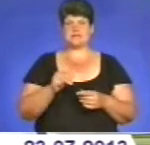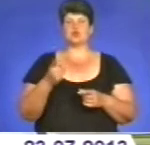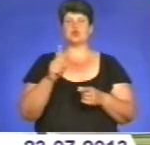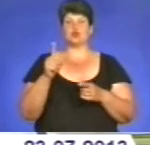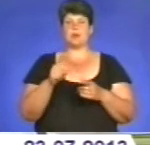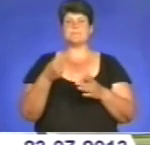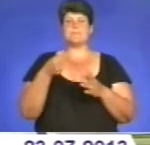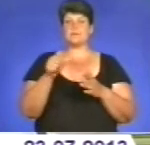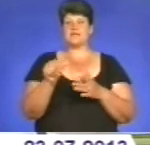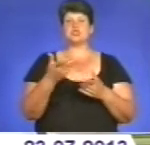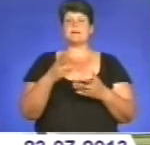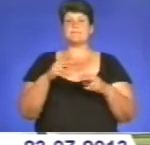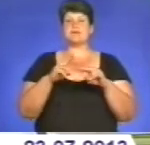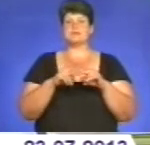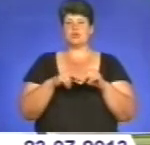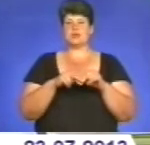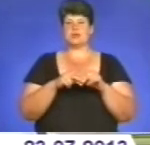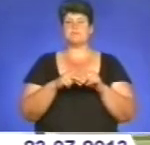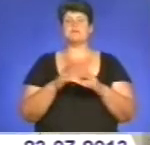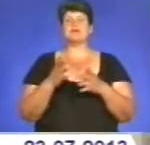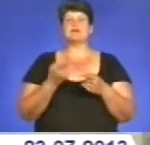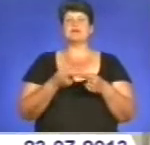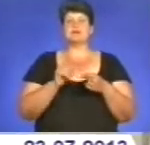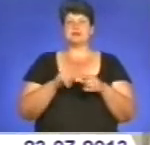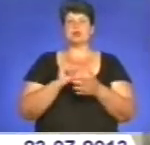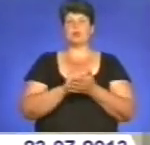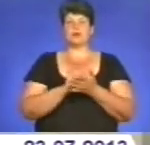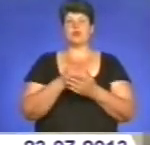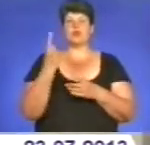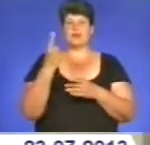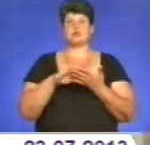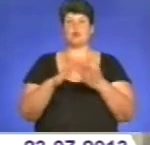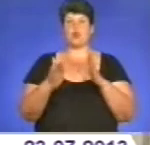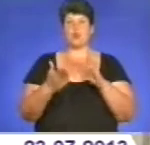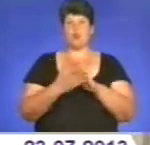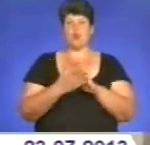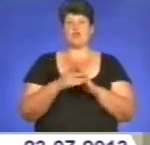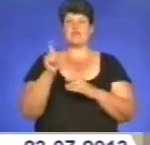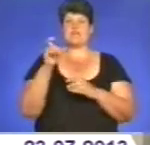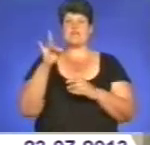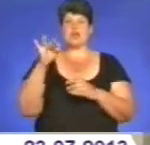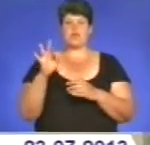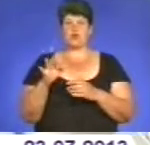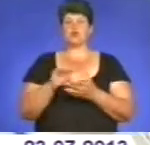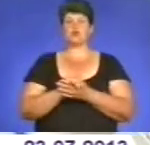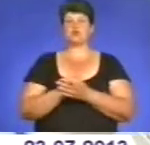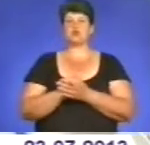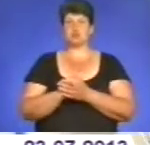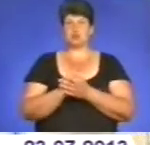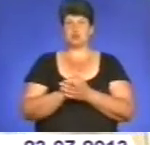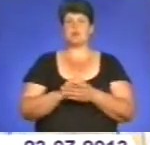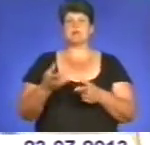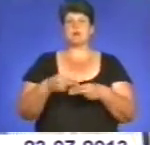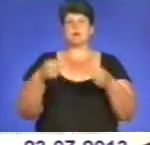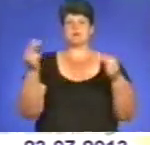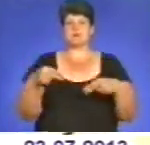Арбузов нагадав, саме запровадження для українців таких документів – одна з умов Євросоюзу. І для підписання восени угоди про асоційоване